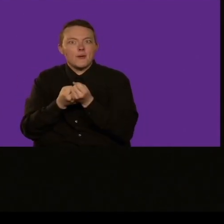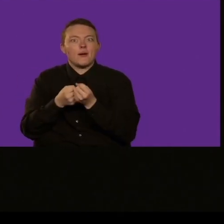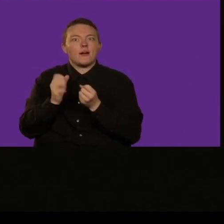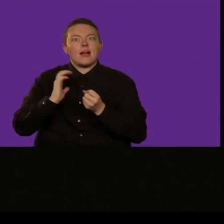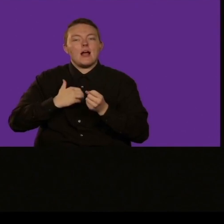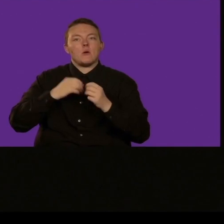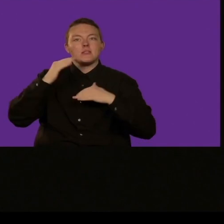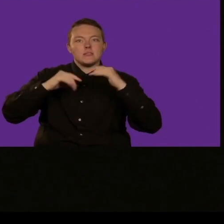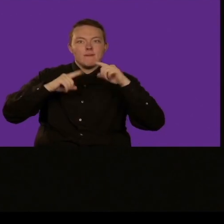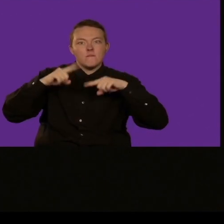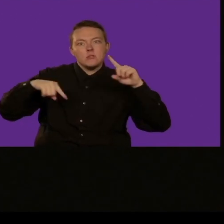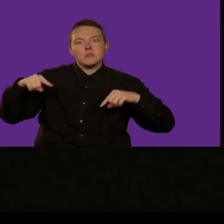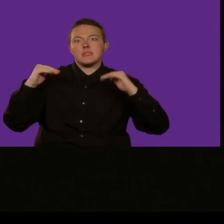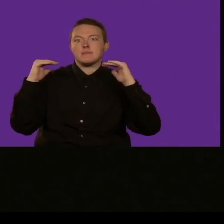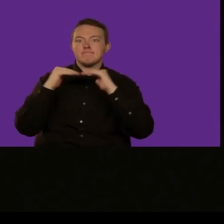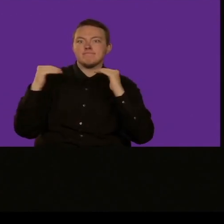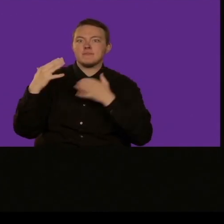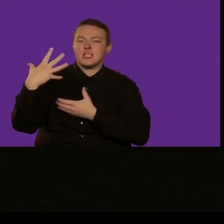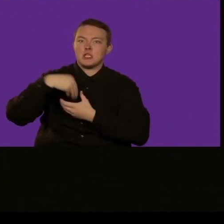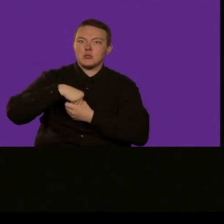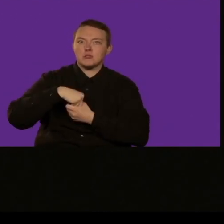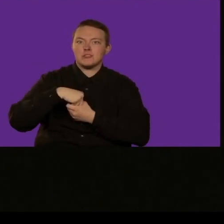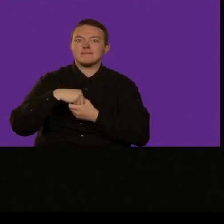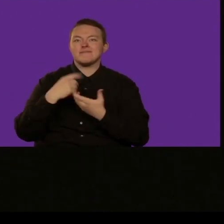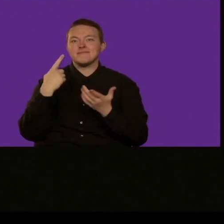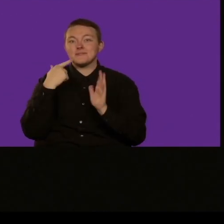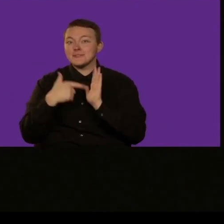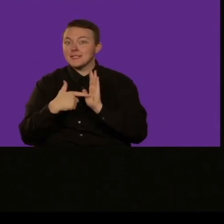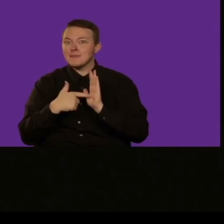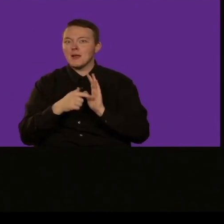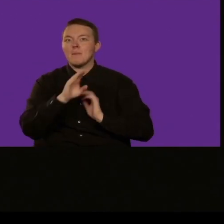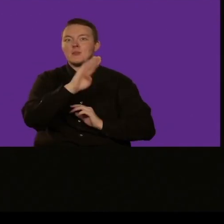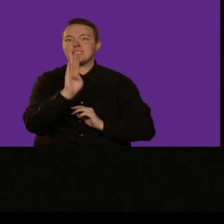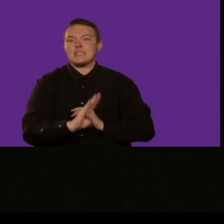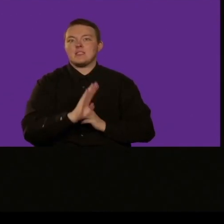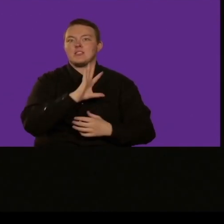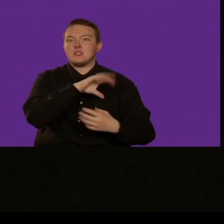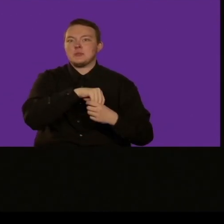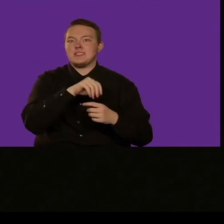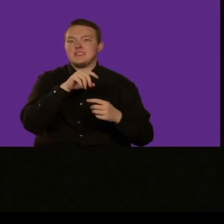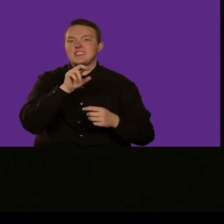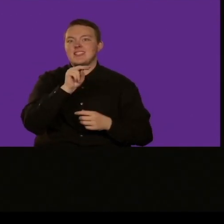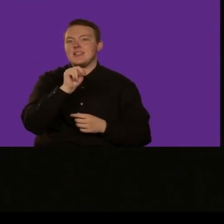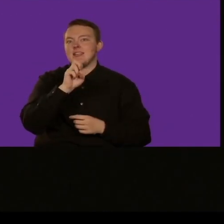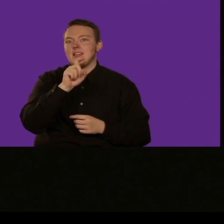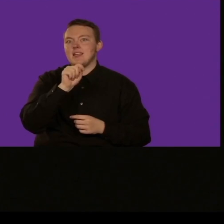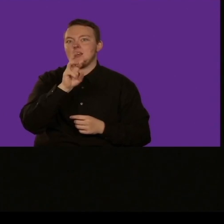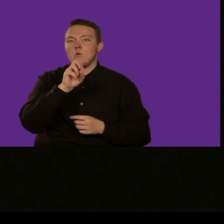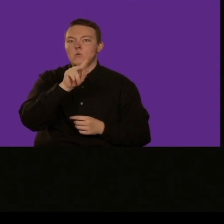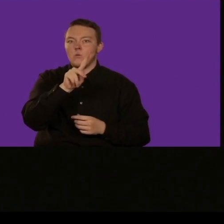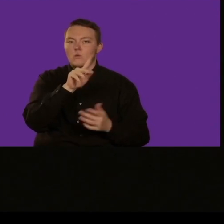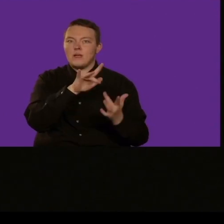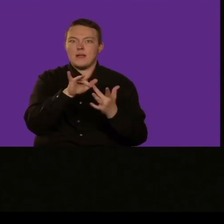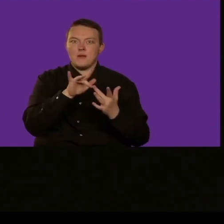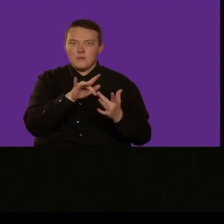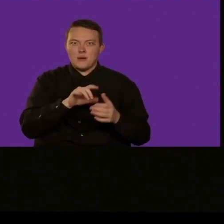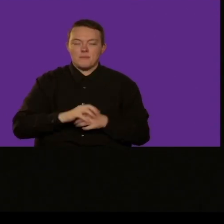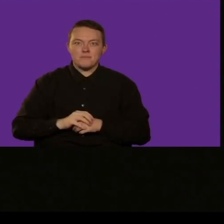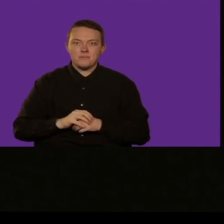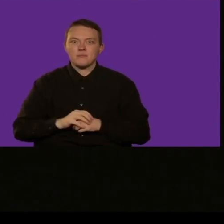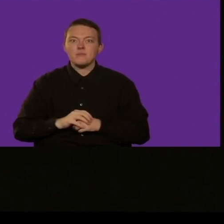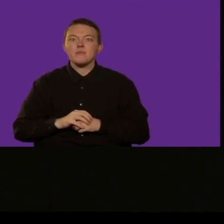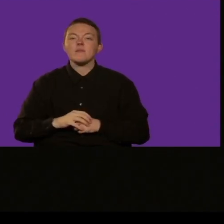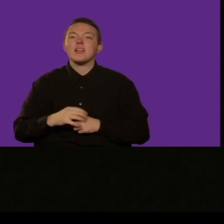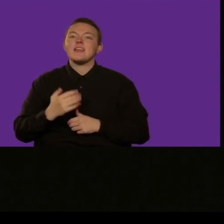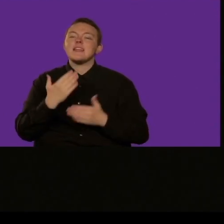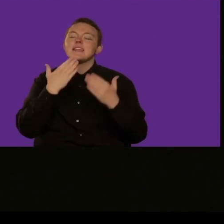mille. Vorrei adesso ringraziare anche tutti i nostri sponsors